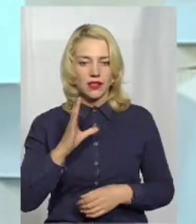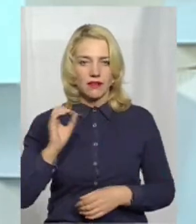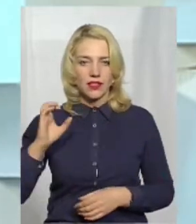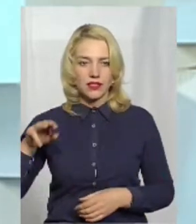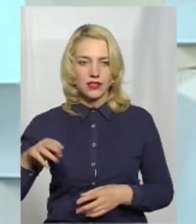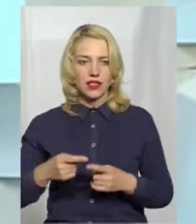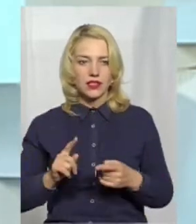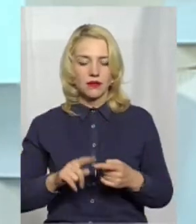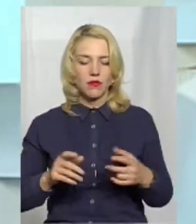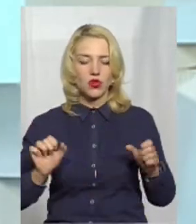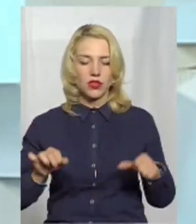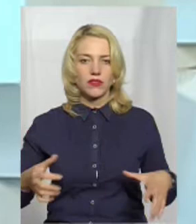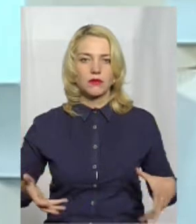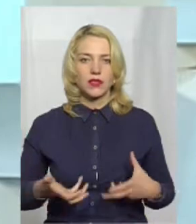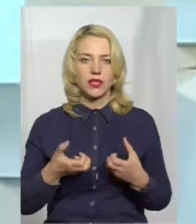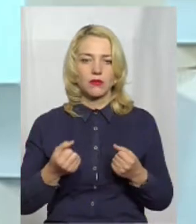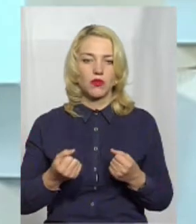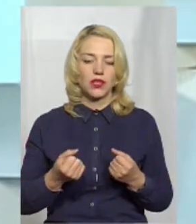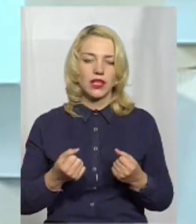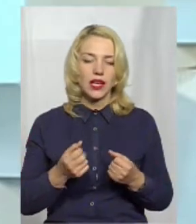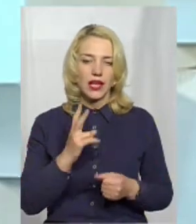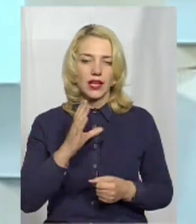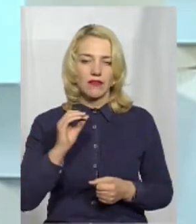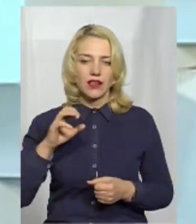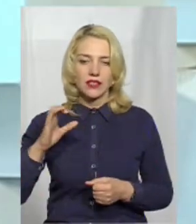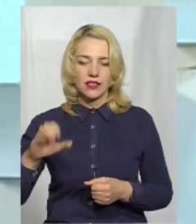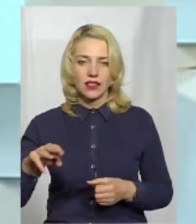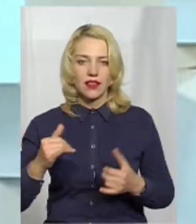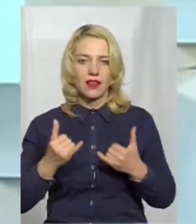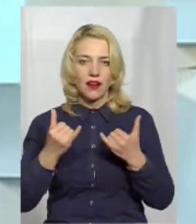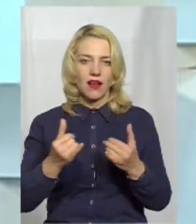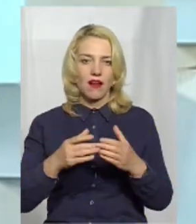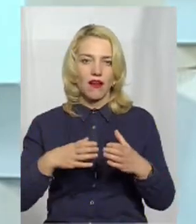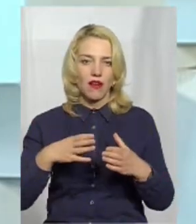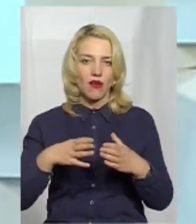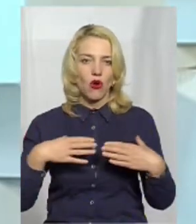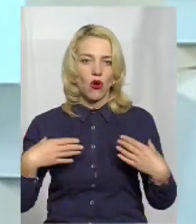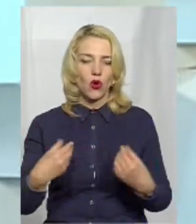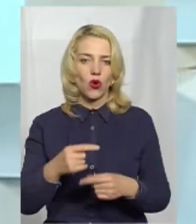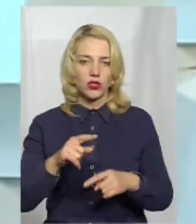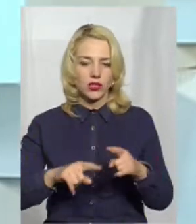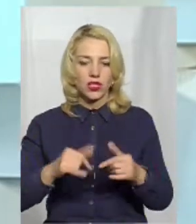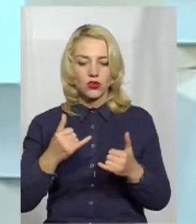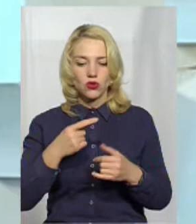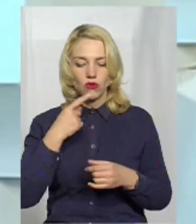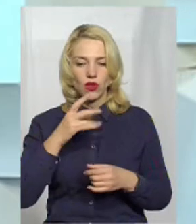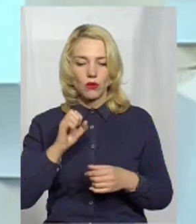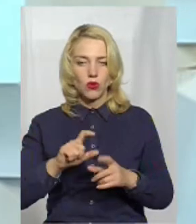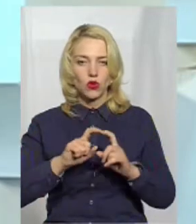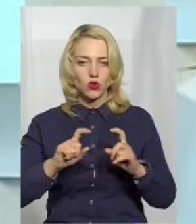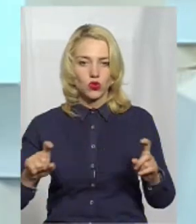підтримки квесту для родин. Сьогодні ми говорили про школу лідерів для